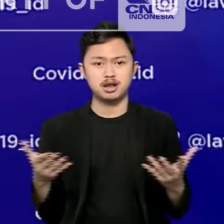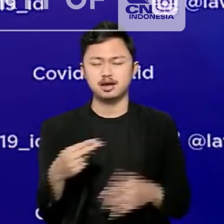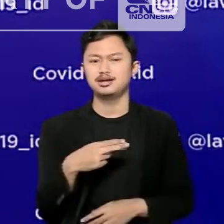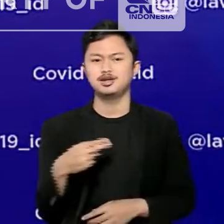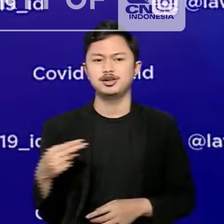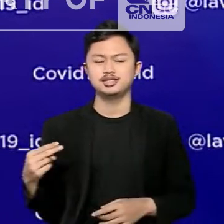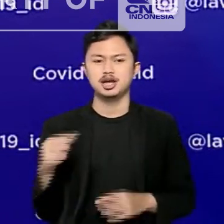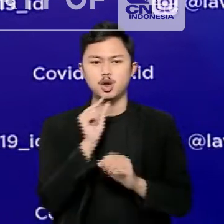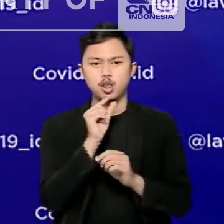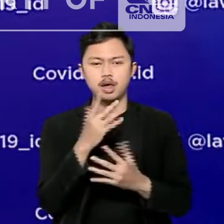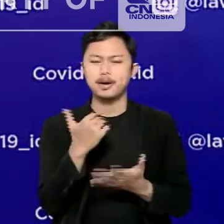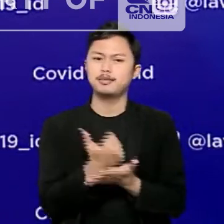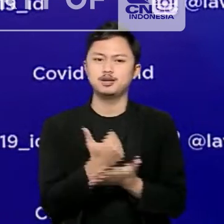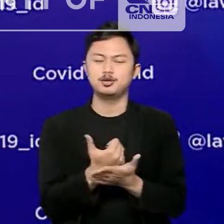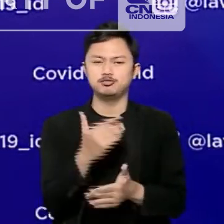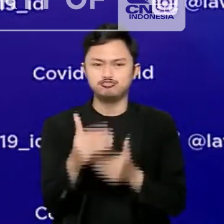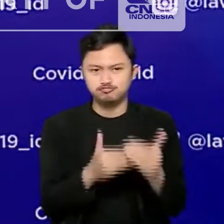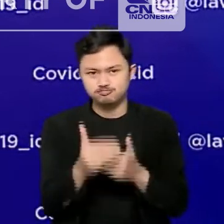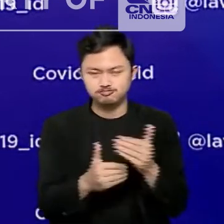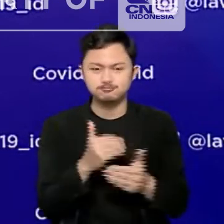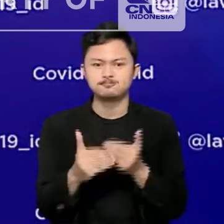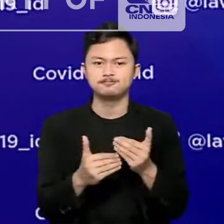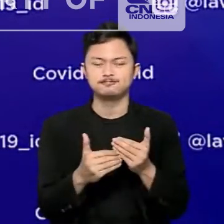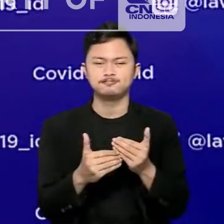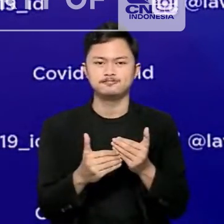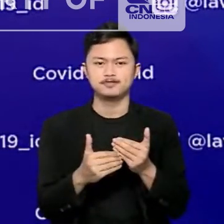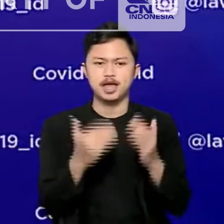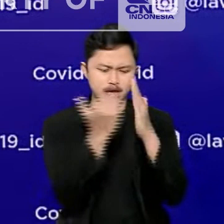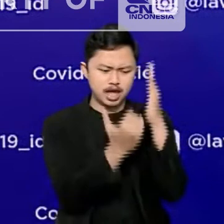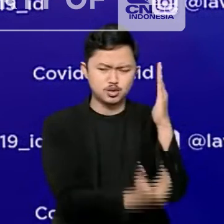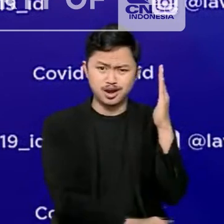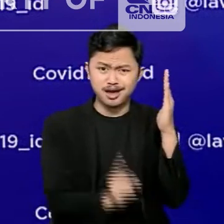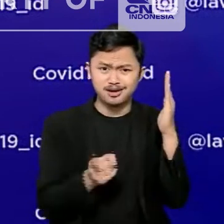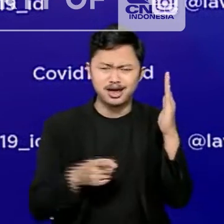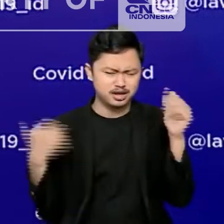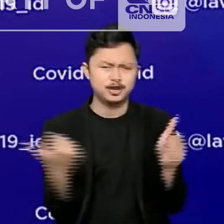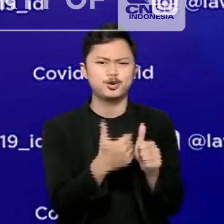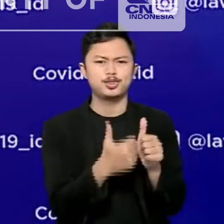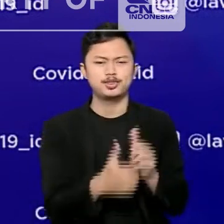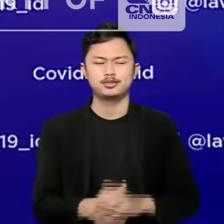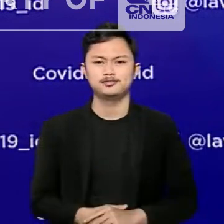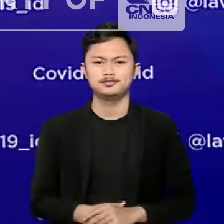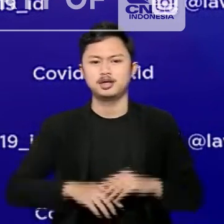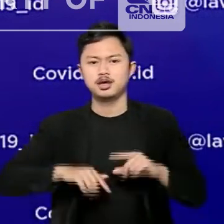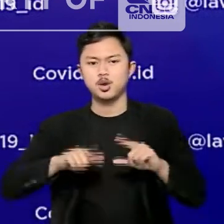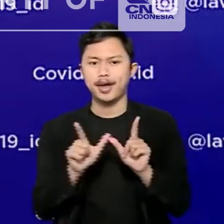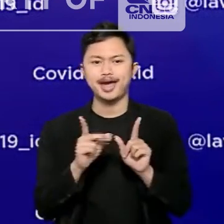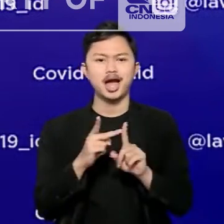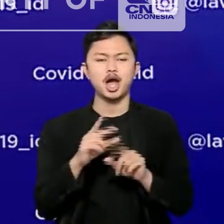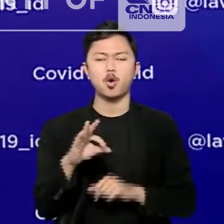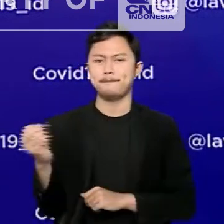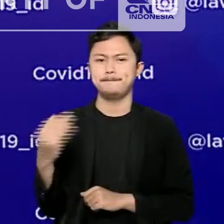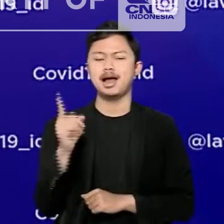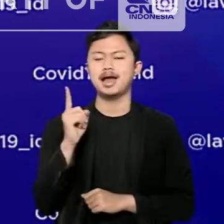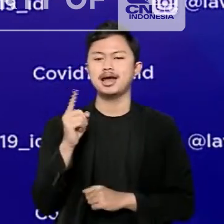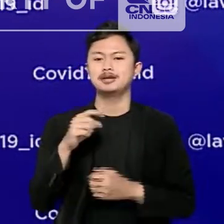untuk betul-betul menjalankan prosedur kedatangan sesuai peraturan yang berlaku. Menurut WHO, terdapat